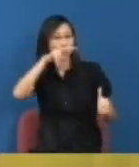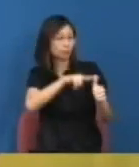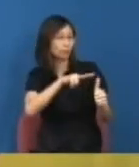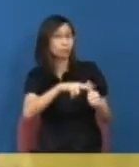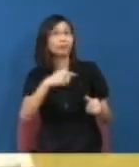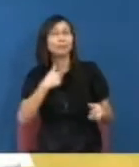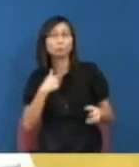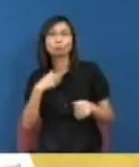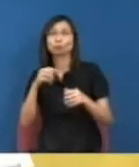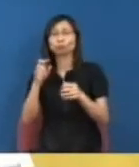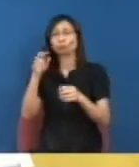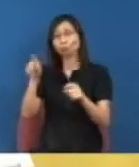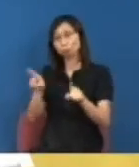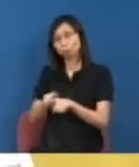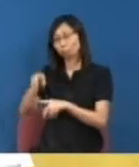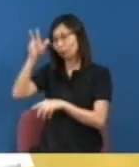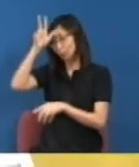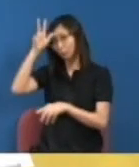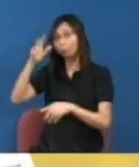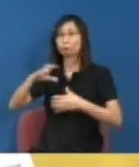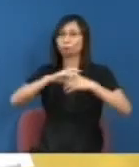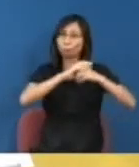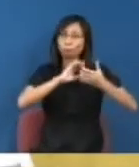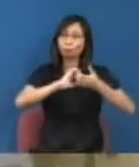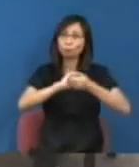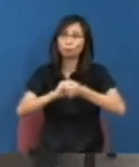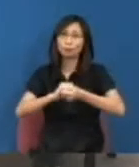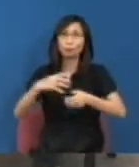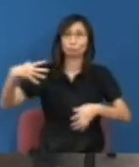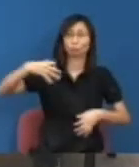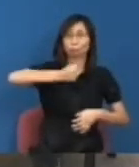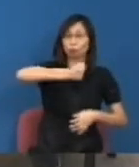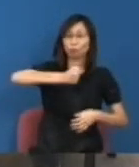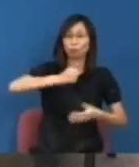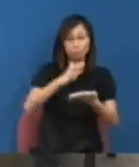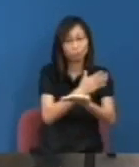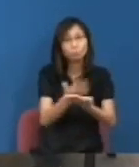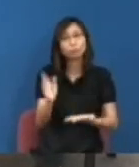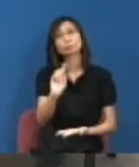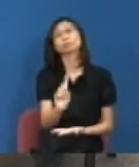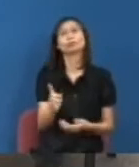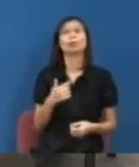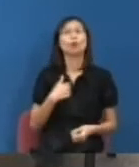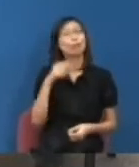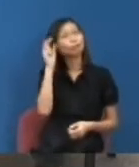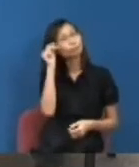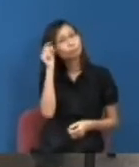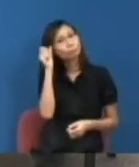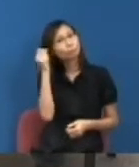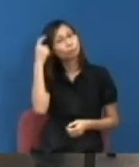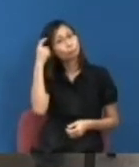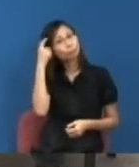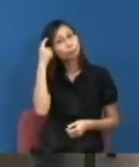政府有一些教授權力怎樣分配等等我覺得這個是挺有趣的挺有